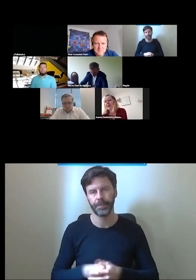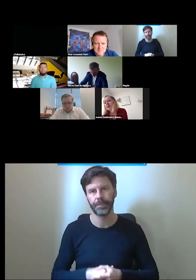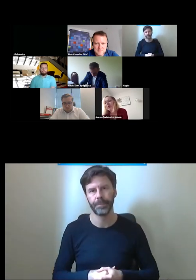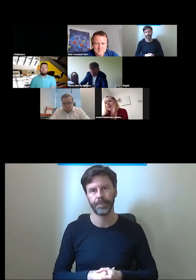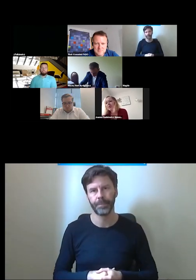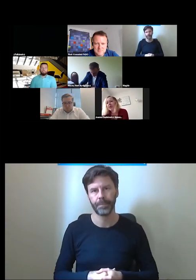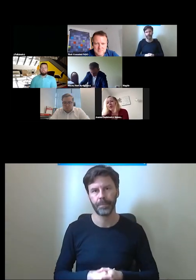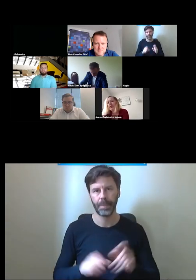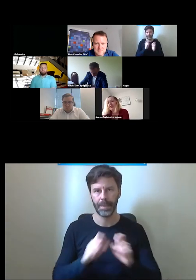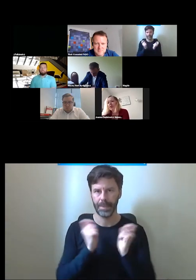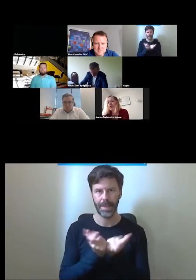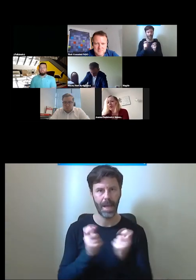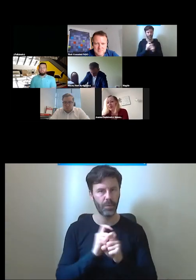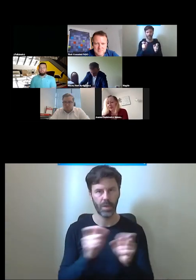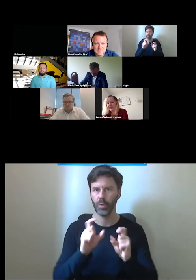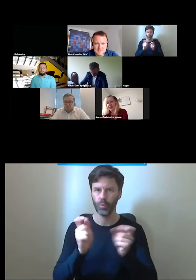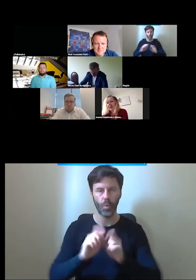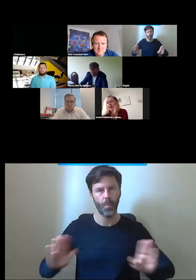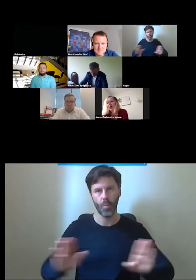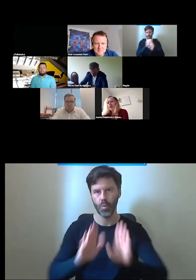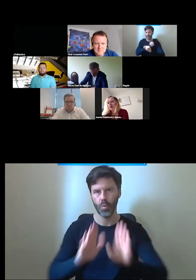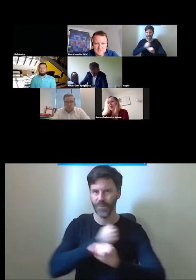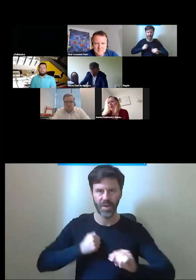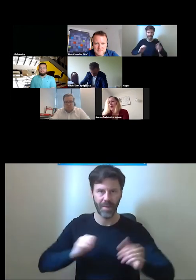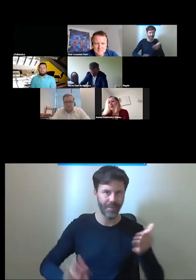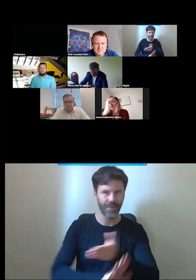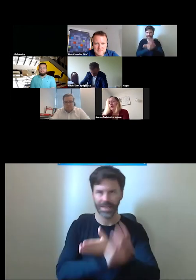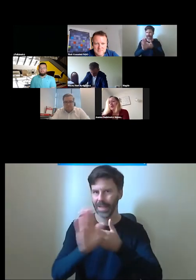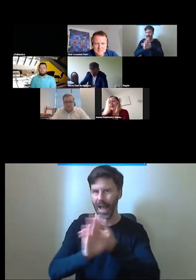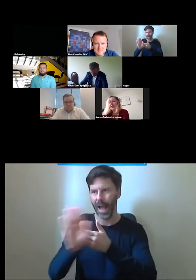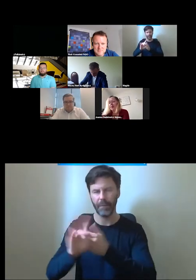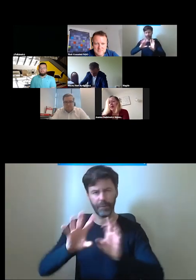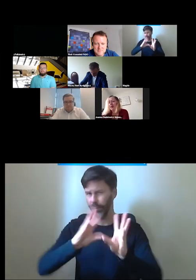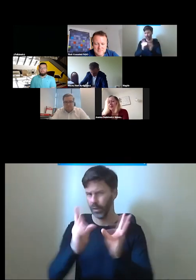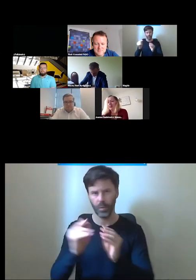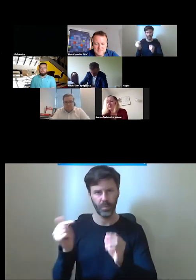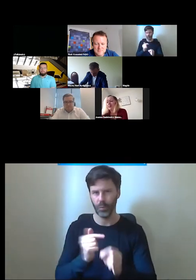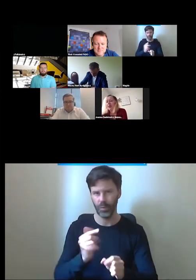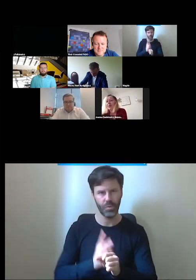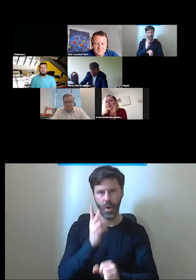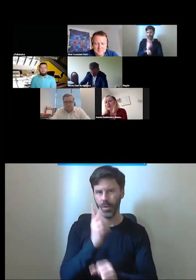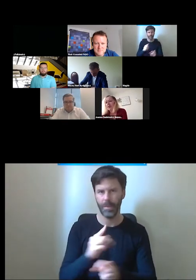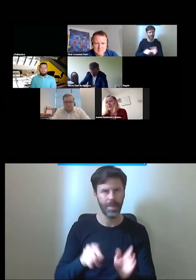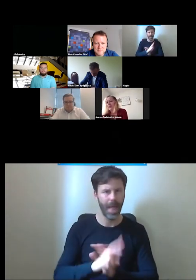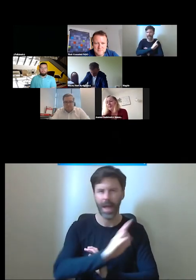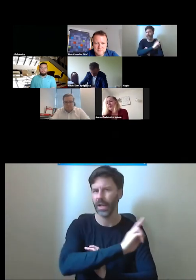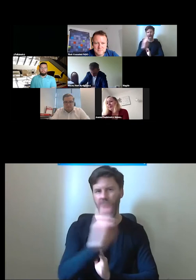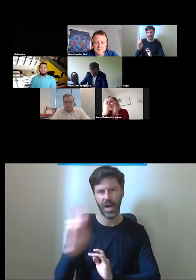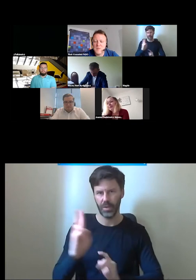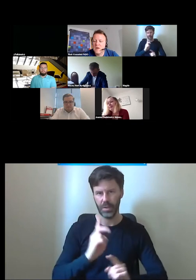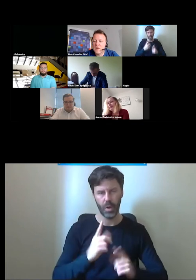dostępność naszych przestrzeni i naszych wystaw dla osób o wszystkich formach niepełnosprawności